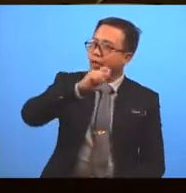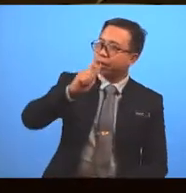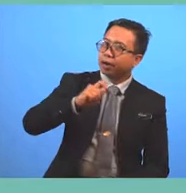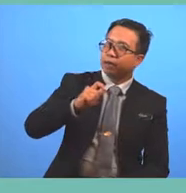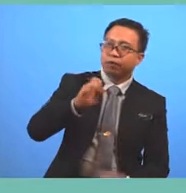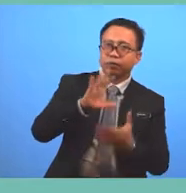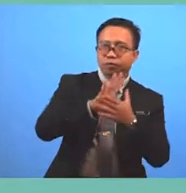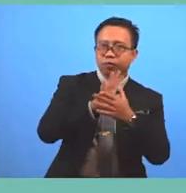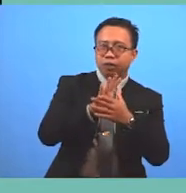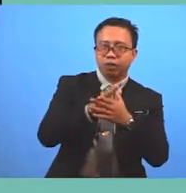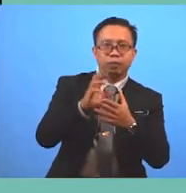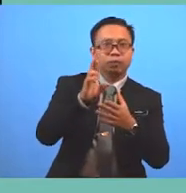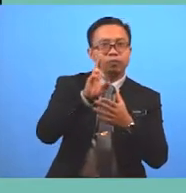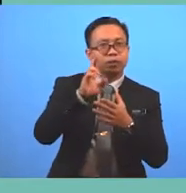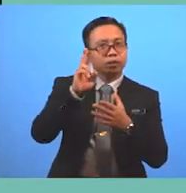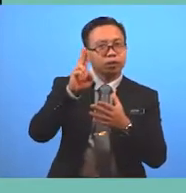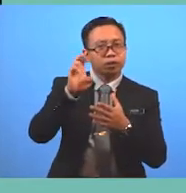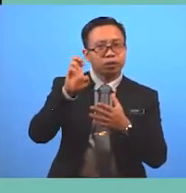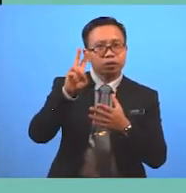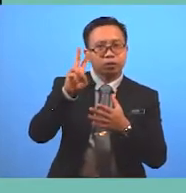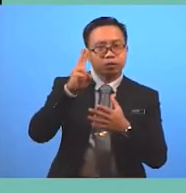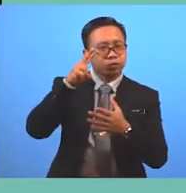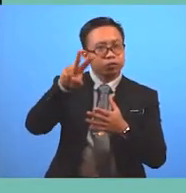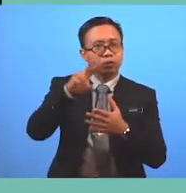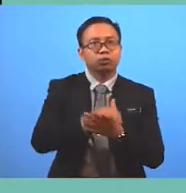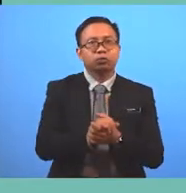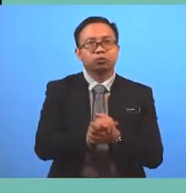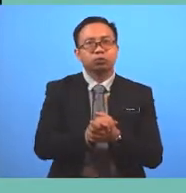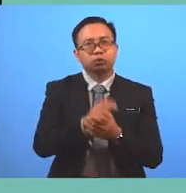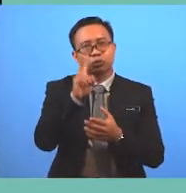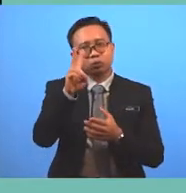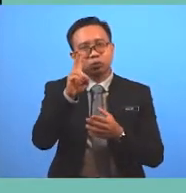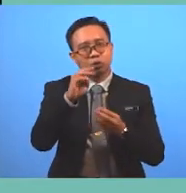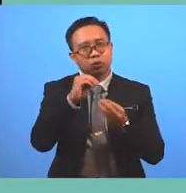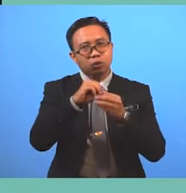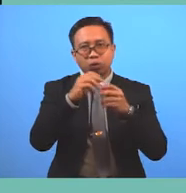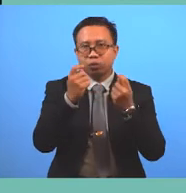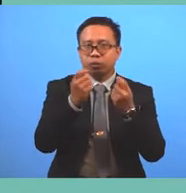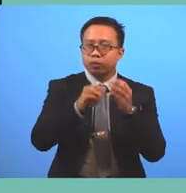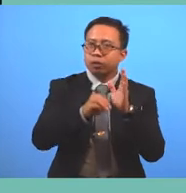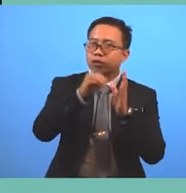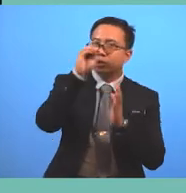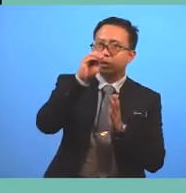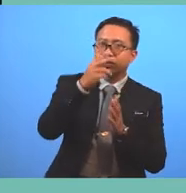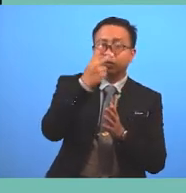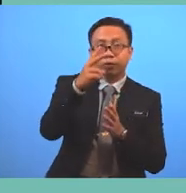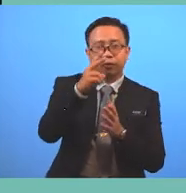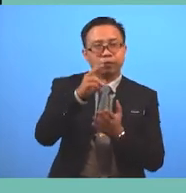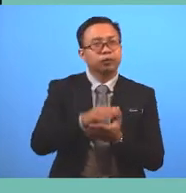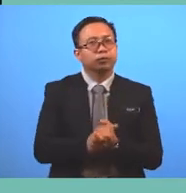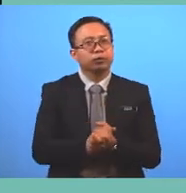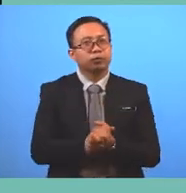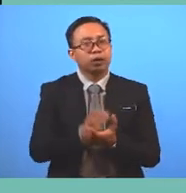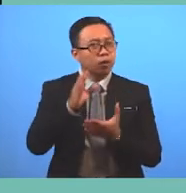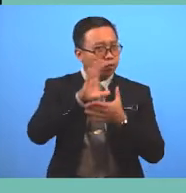You need Fairview secondary school newspaper is looking for film reviews for